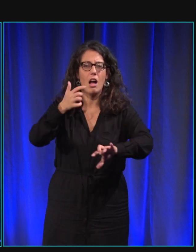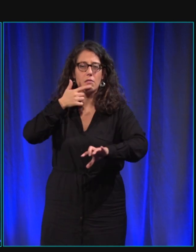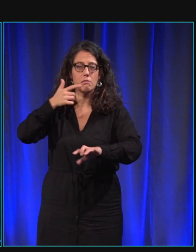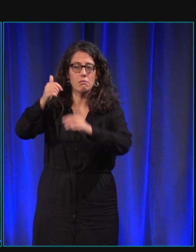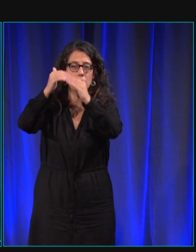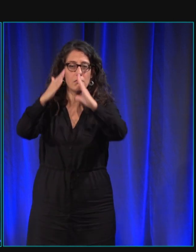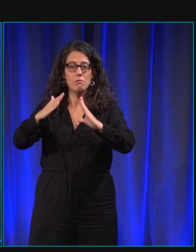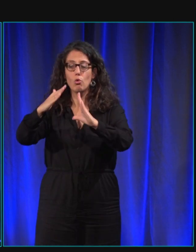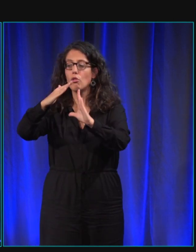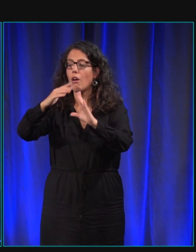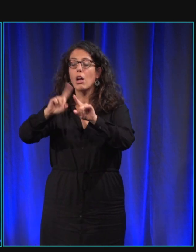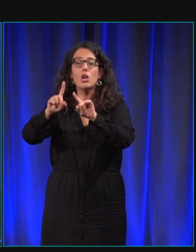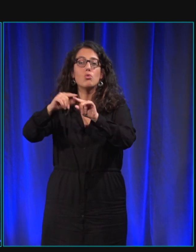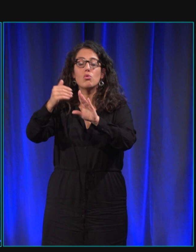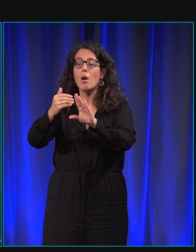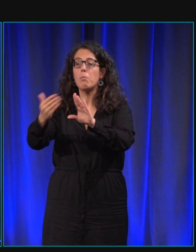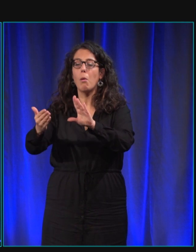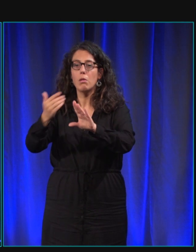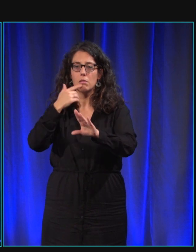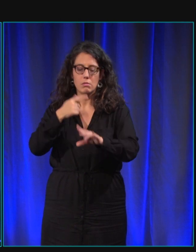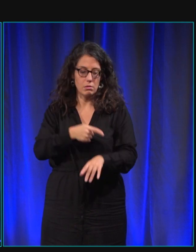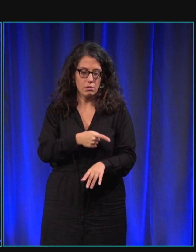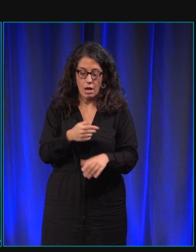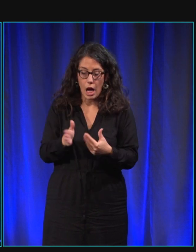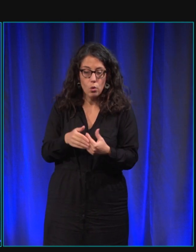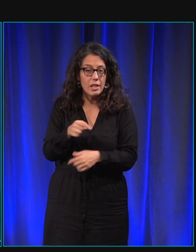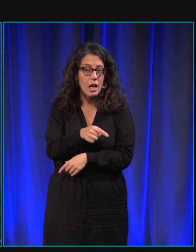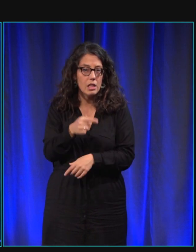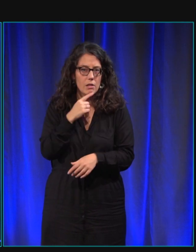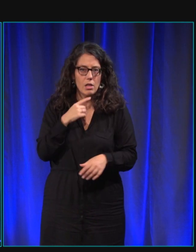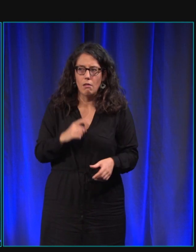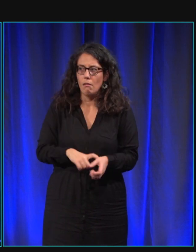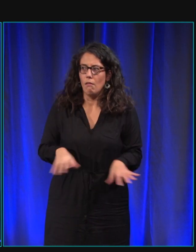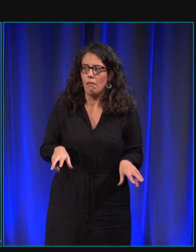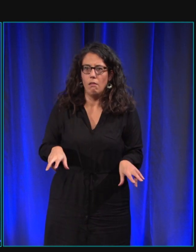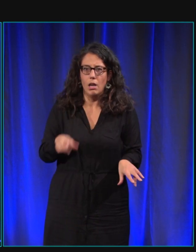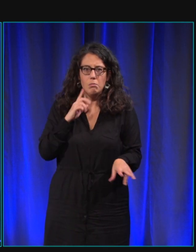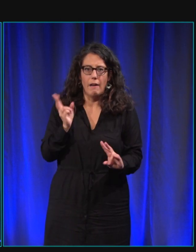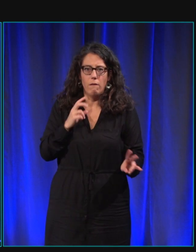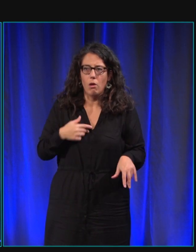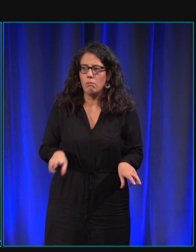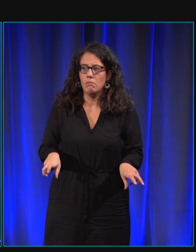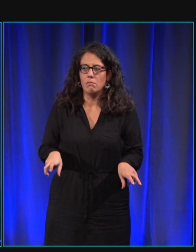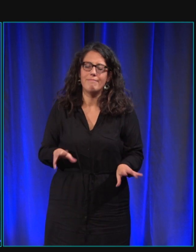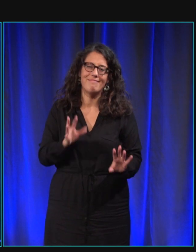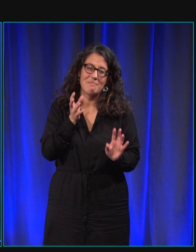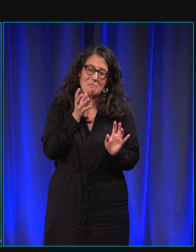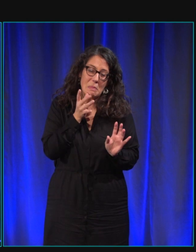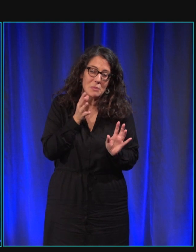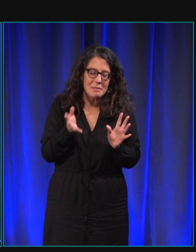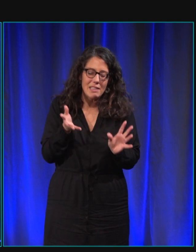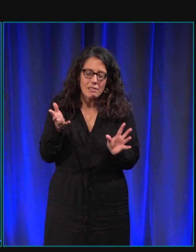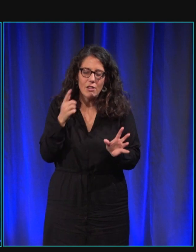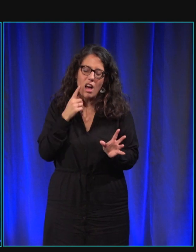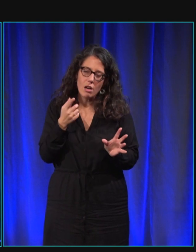à côté de lui et du coup après chaque fois il y un coup de vent donc il était un petit peu stressé ce chien donc ça aurait pas été possible donc c'est un taux de